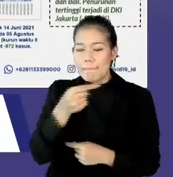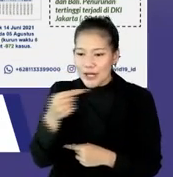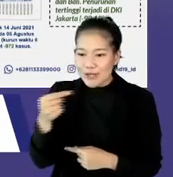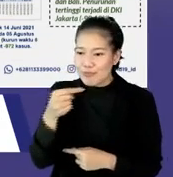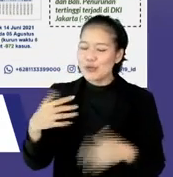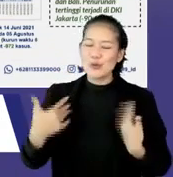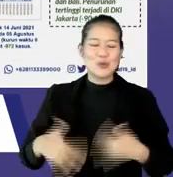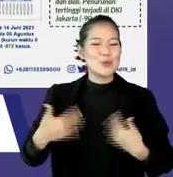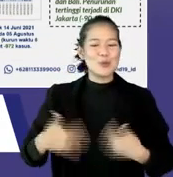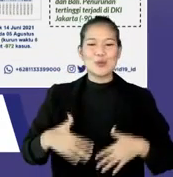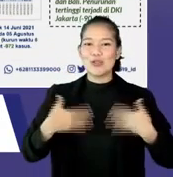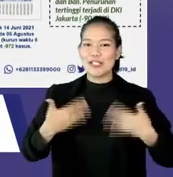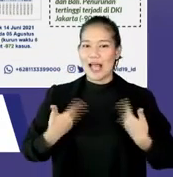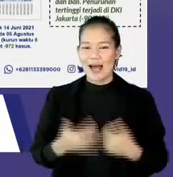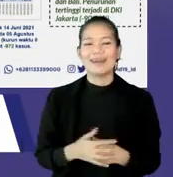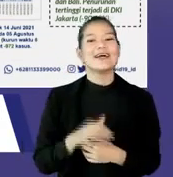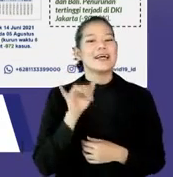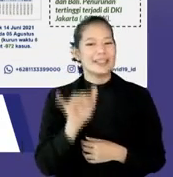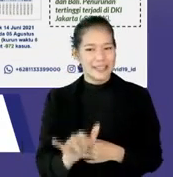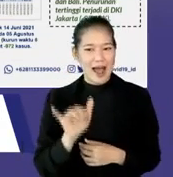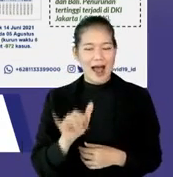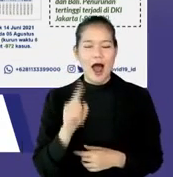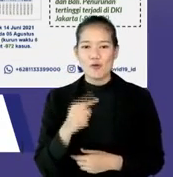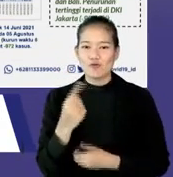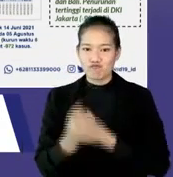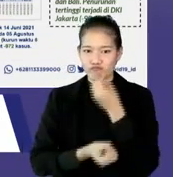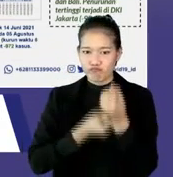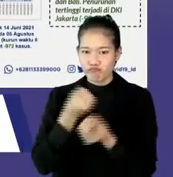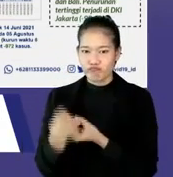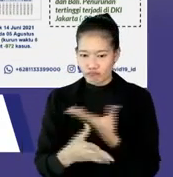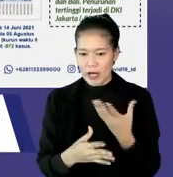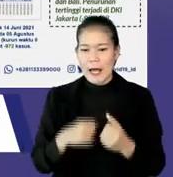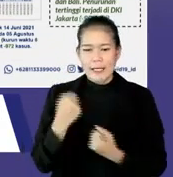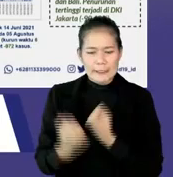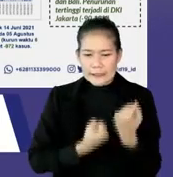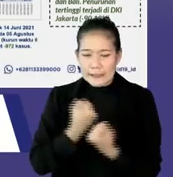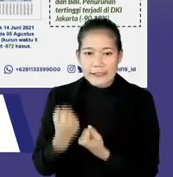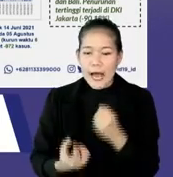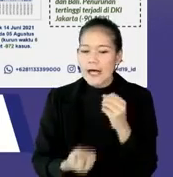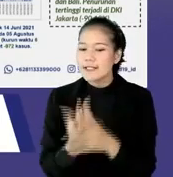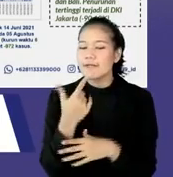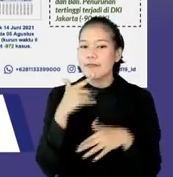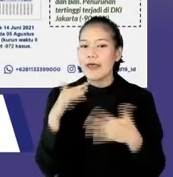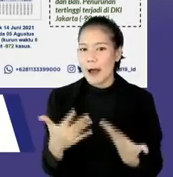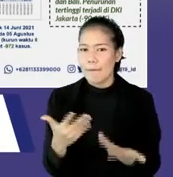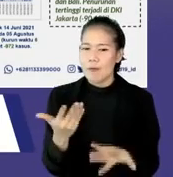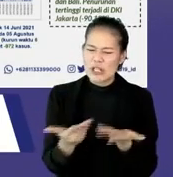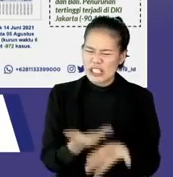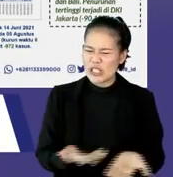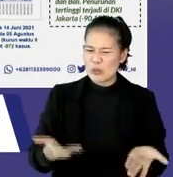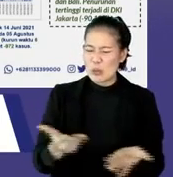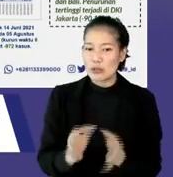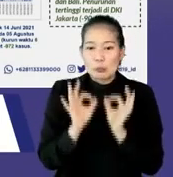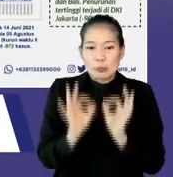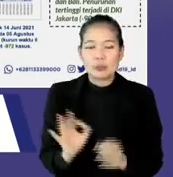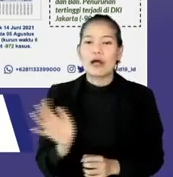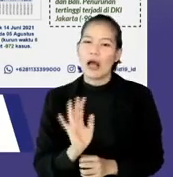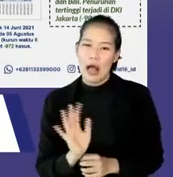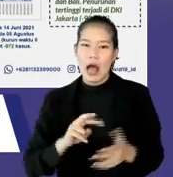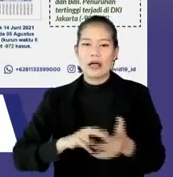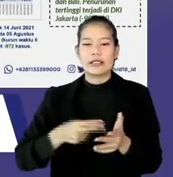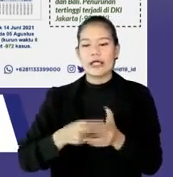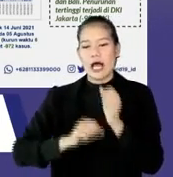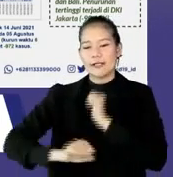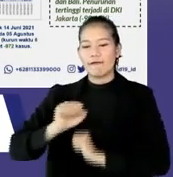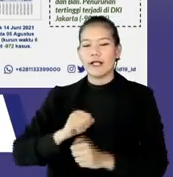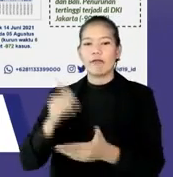dokter Dewi. Ya, jadi ini harus kita sampaikan hasil kerja keras kita di tengah. Mungkin kondisi yang tidak ideal ya, kita terbatas untuk